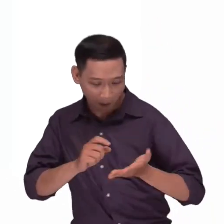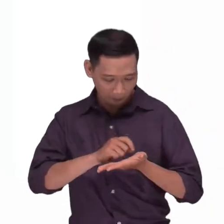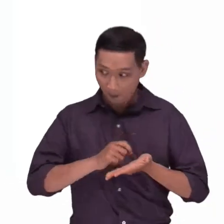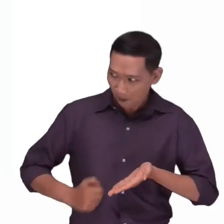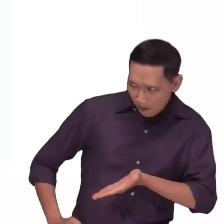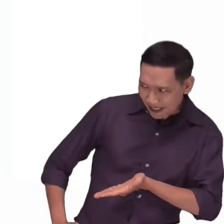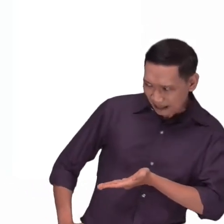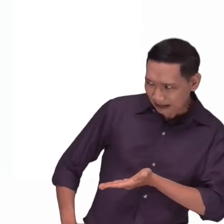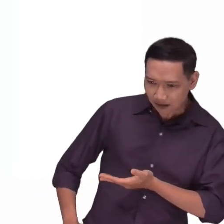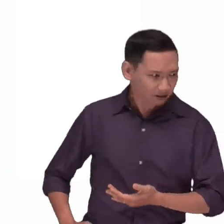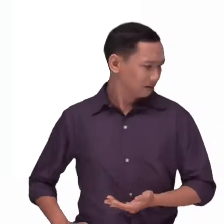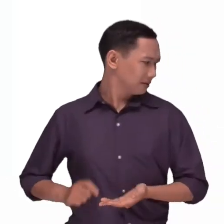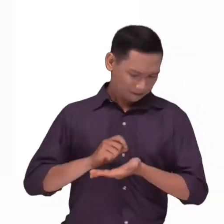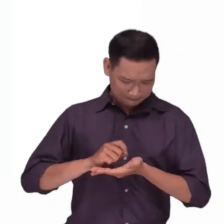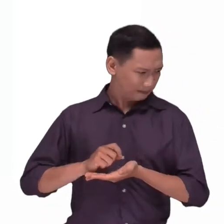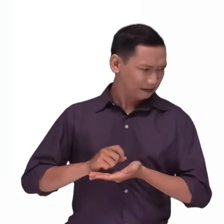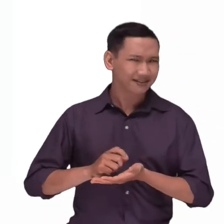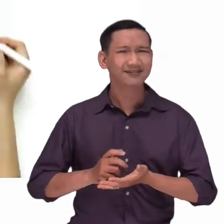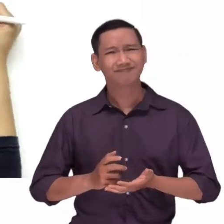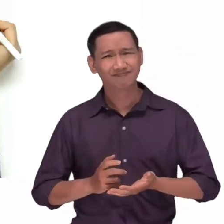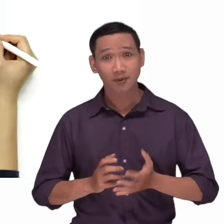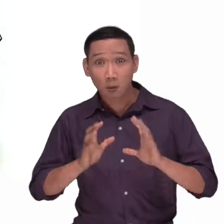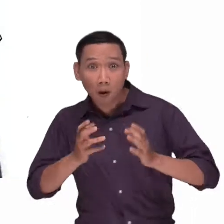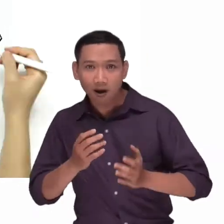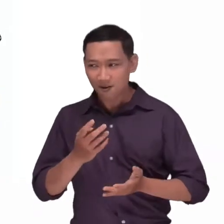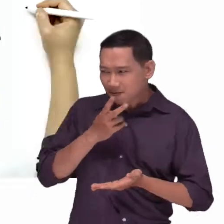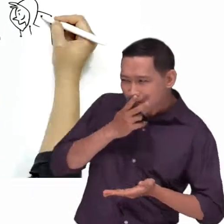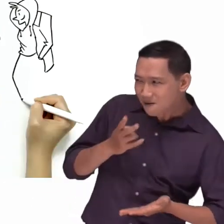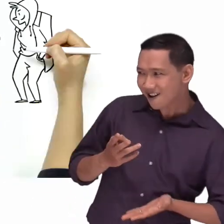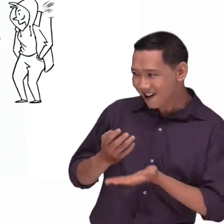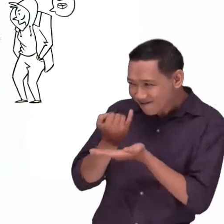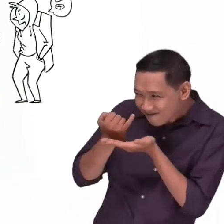Hãy subscribe kênh Ghiền Gõ Để lỡ